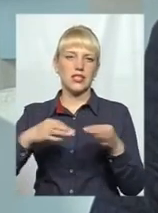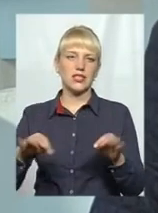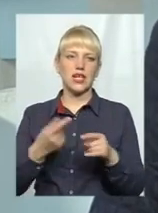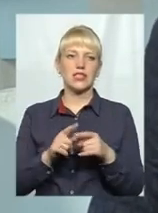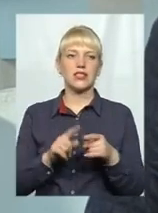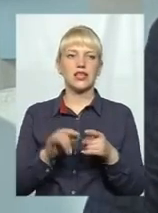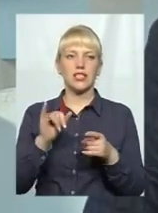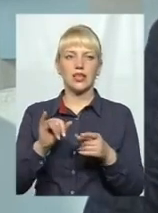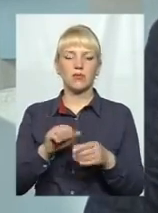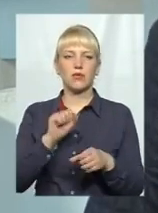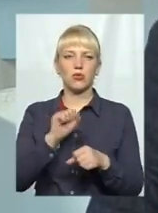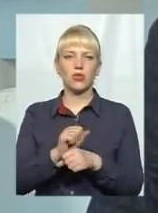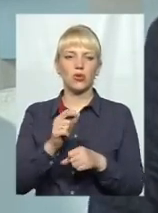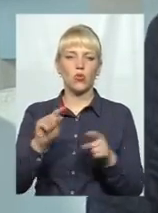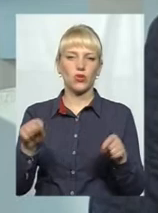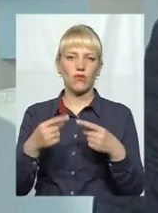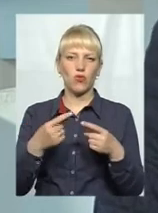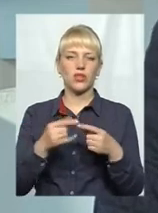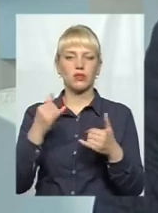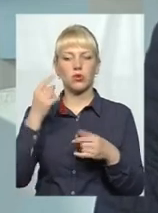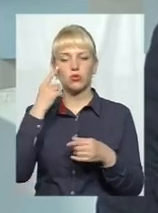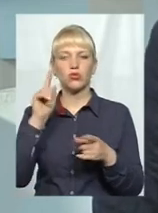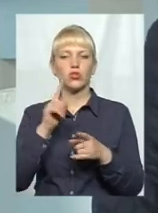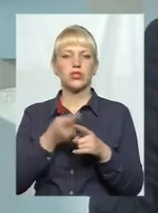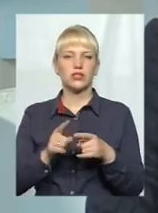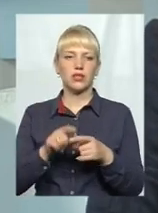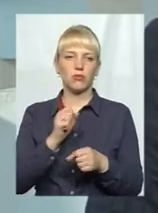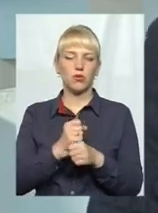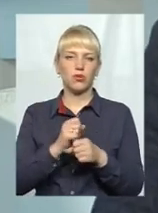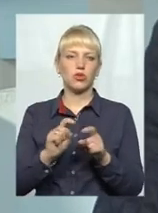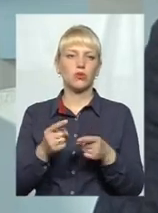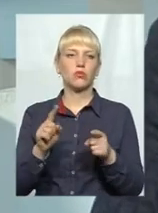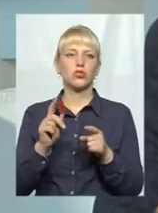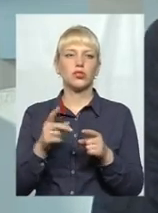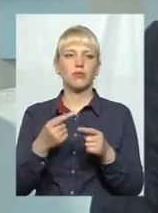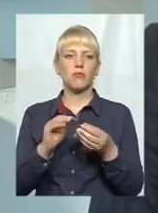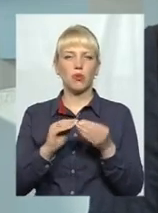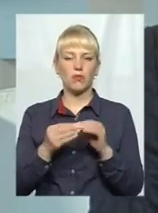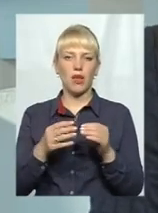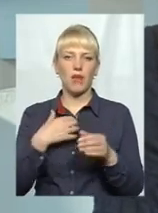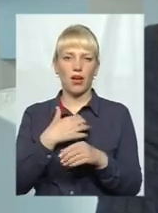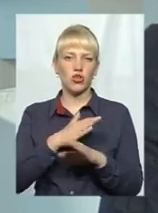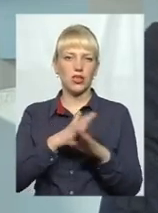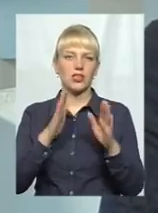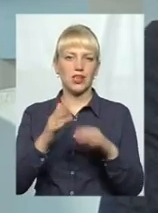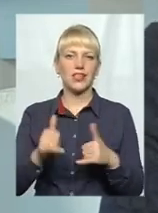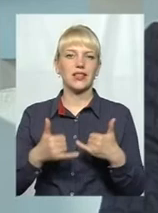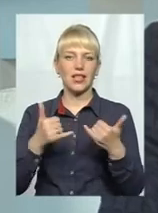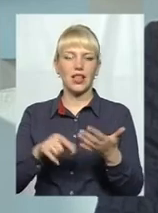призпинили процес їх утворення, як мінімум, і тепер думаю, що з цим робити. Тому це проблема актуальна, не тільки для міста,